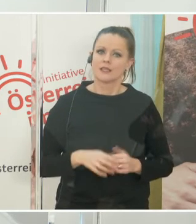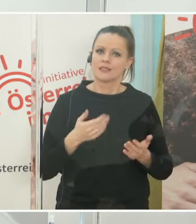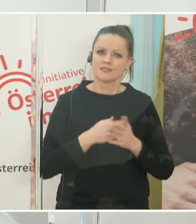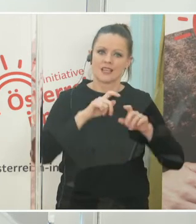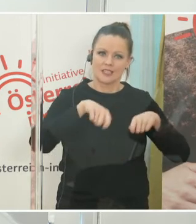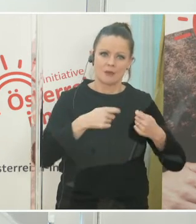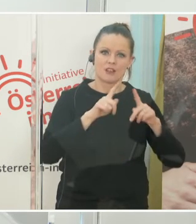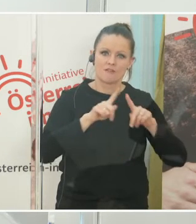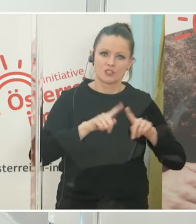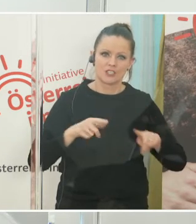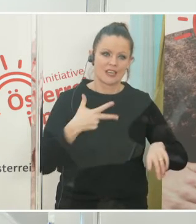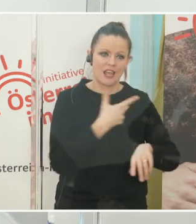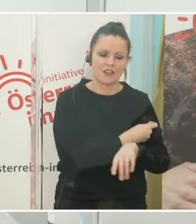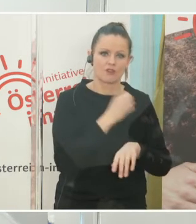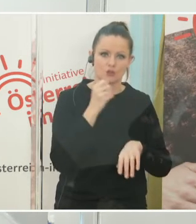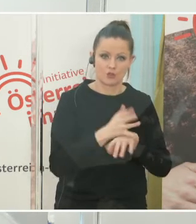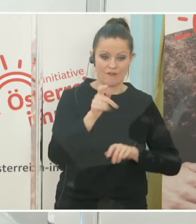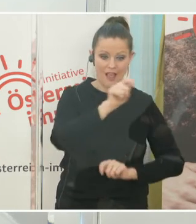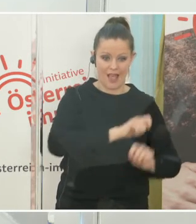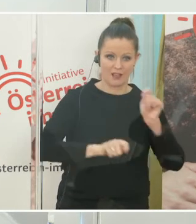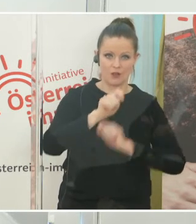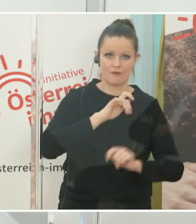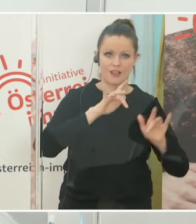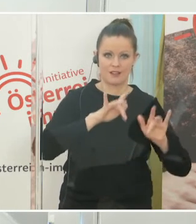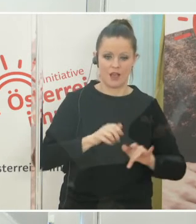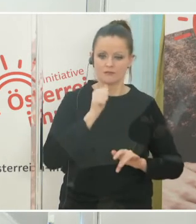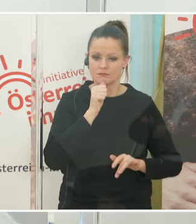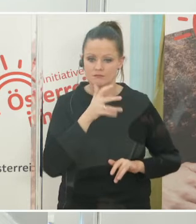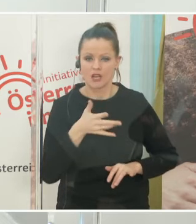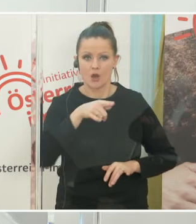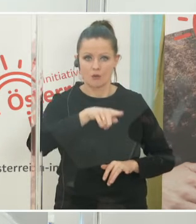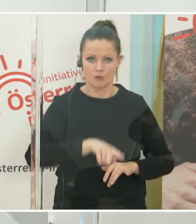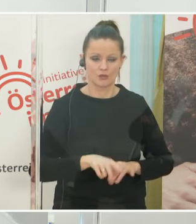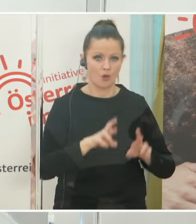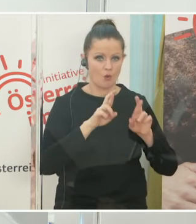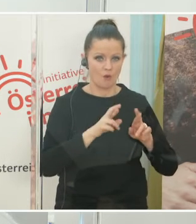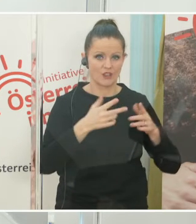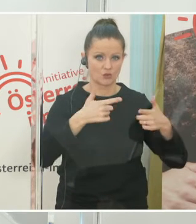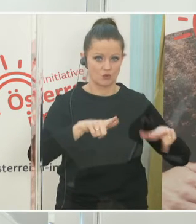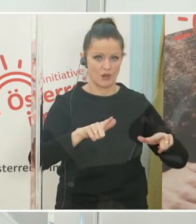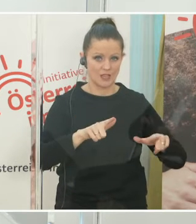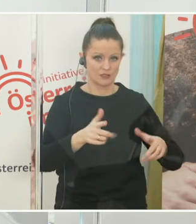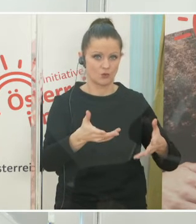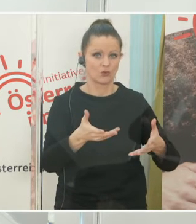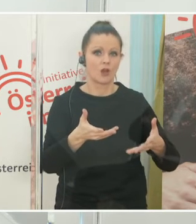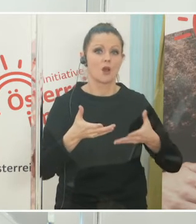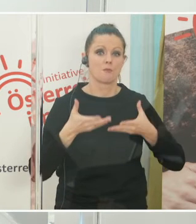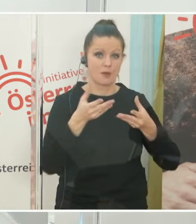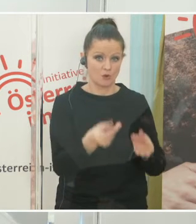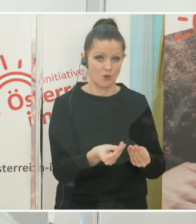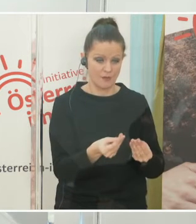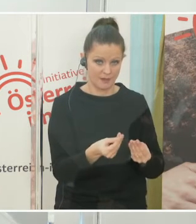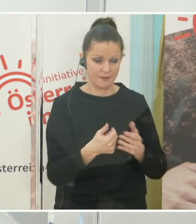Impfstoffe, die eingekauft worden sind, die dann in den nächsten Monaten auch ihre hoffentlich Zulassung bekommen. Und mit